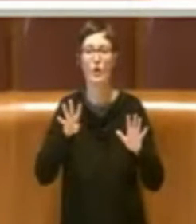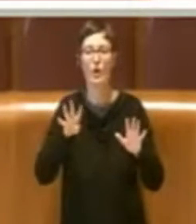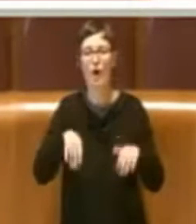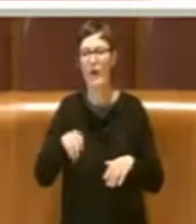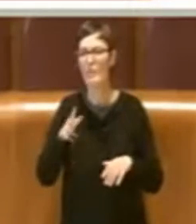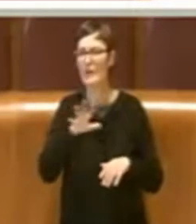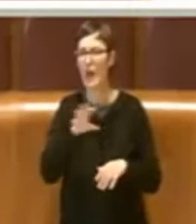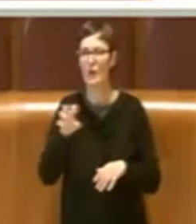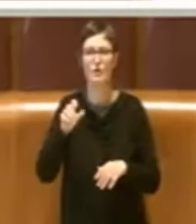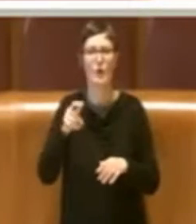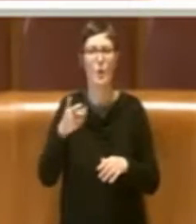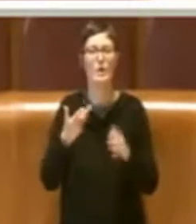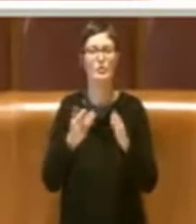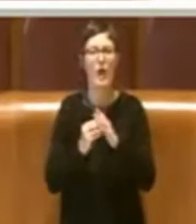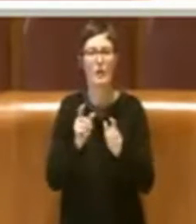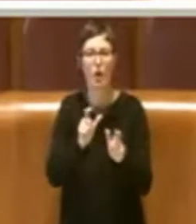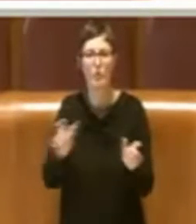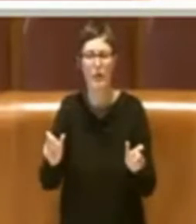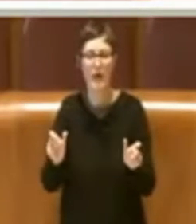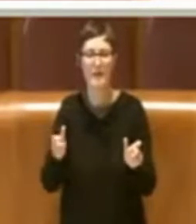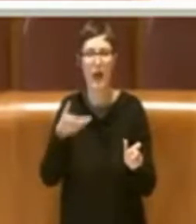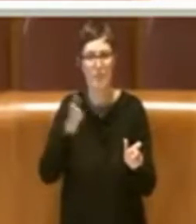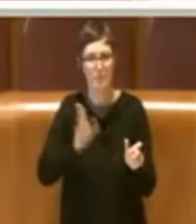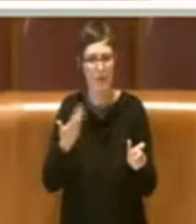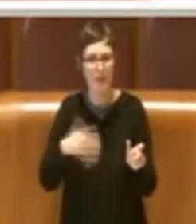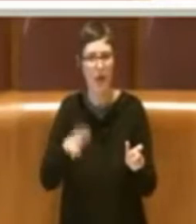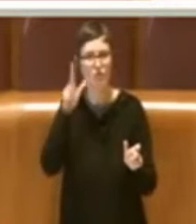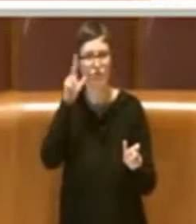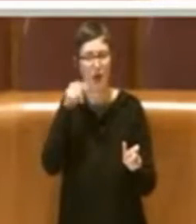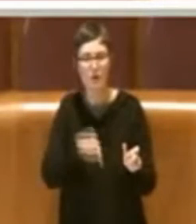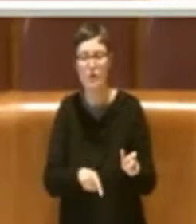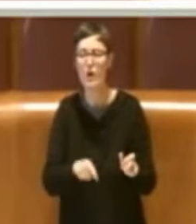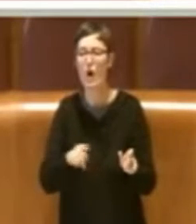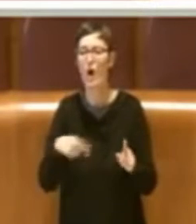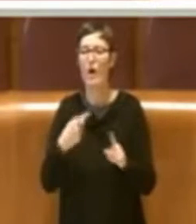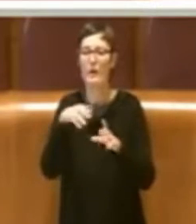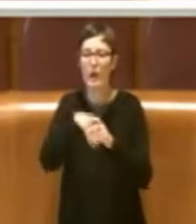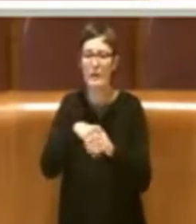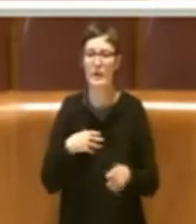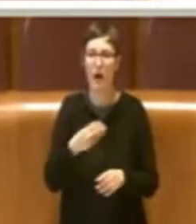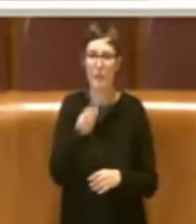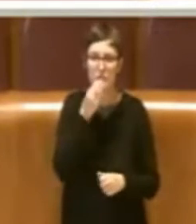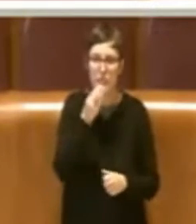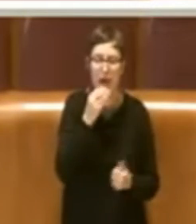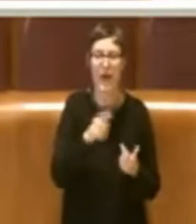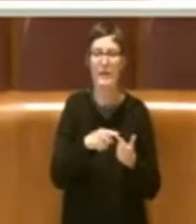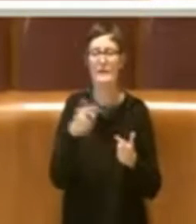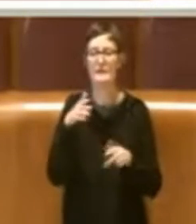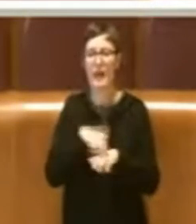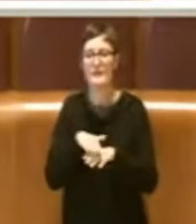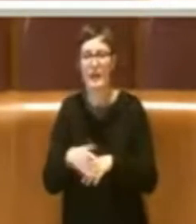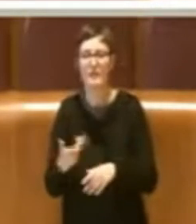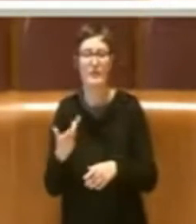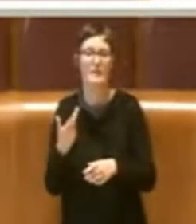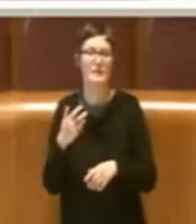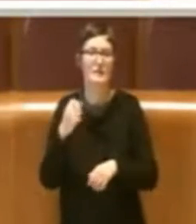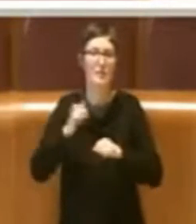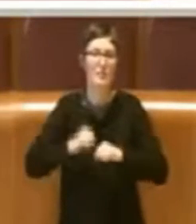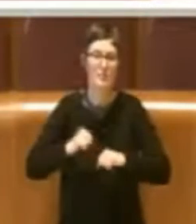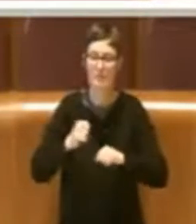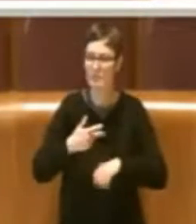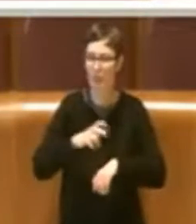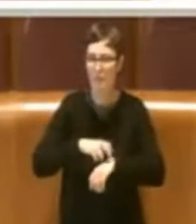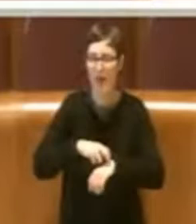all'interno insisteva una mensa con servizi medici, servizi per l'infanzia, veramente